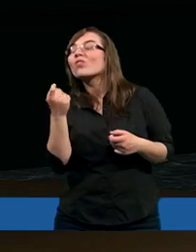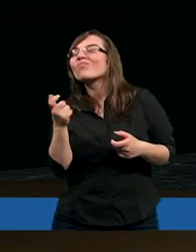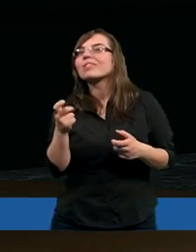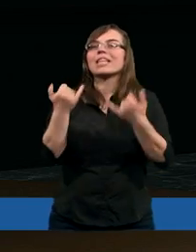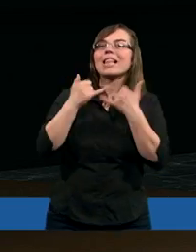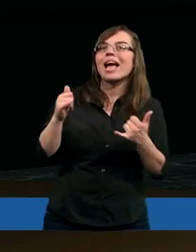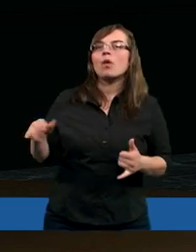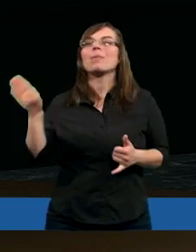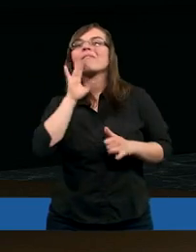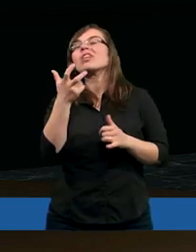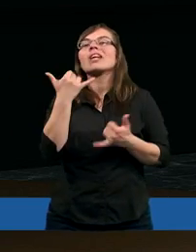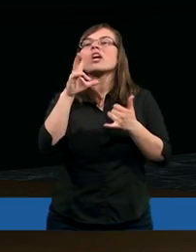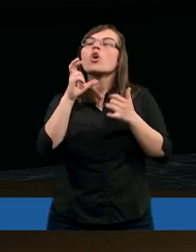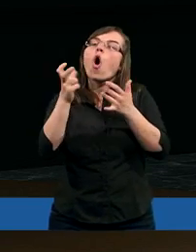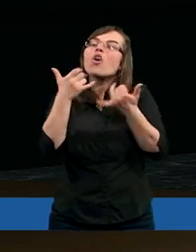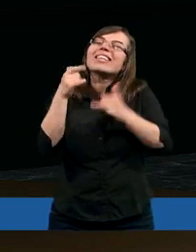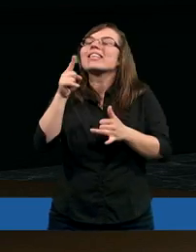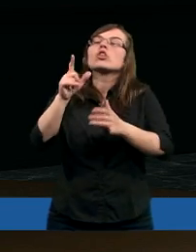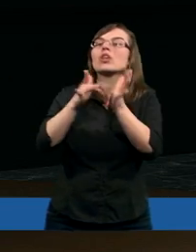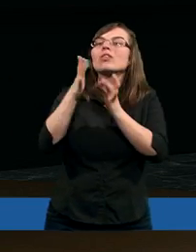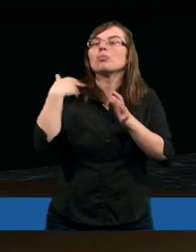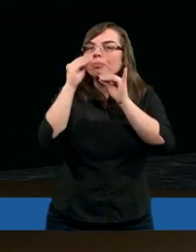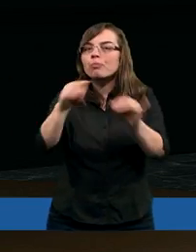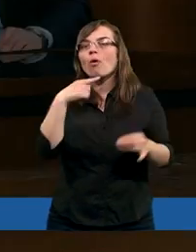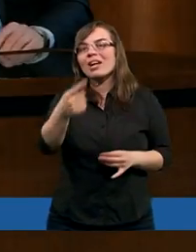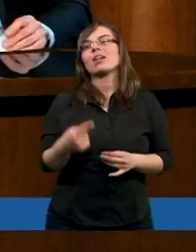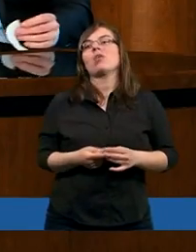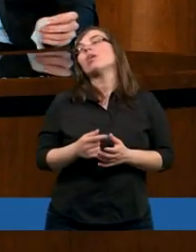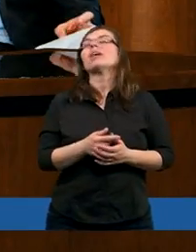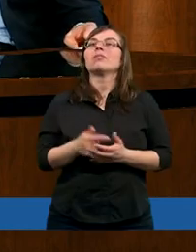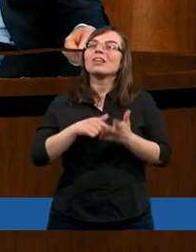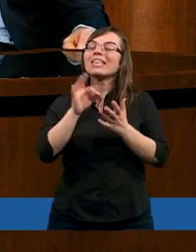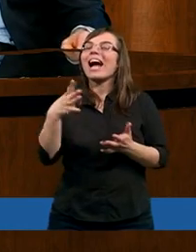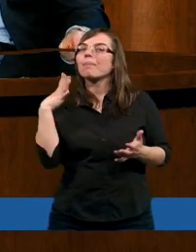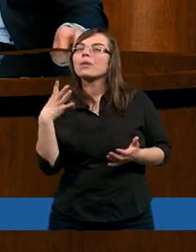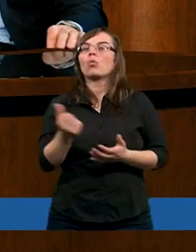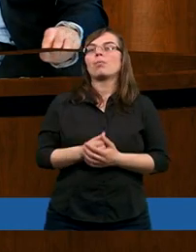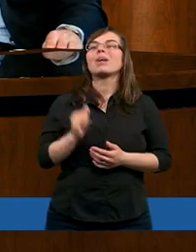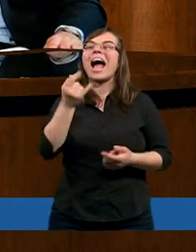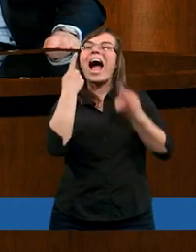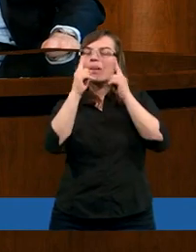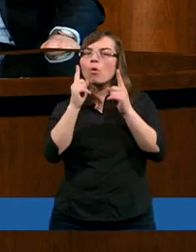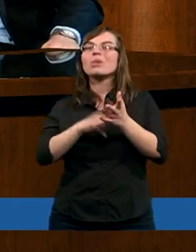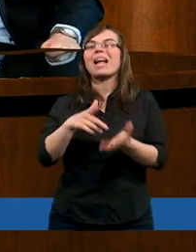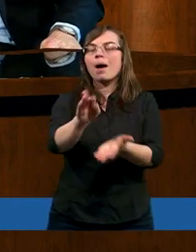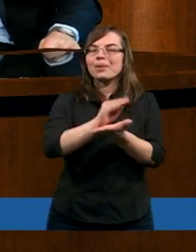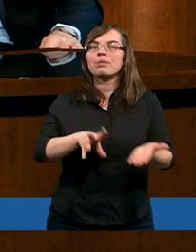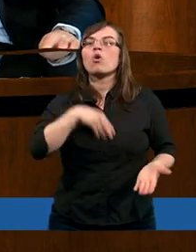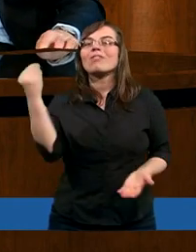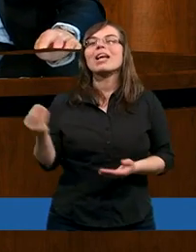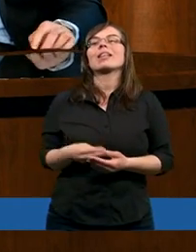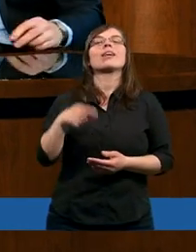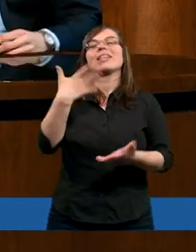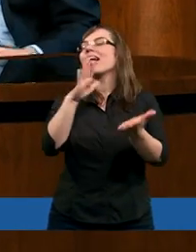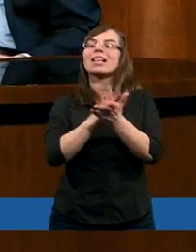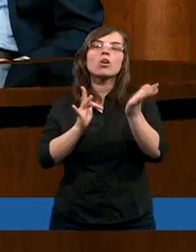troszkę innego prawdopodobnie, niż Chrystus miał do zaoferowania. Przepędzenia legionów rzymskich. Tak. Ale jak w ogóle spojrzymy na Pismo Święte,